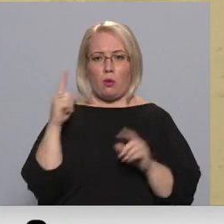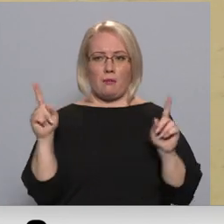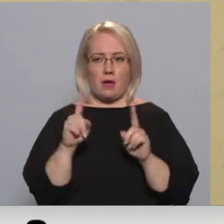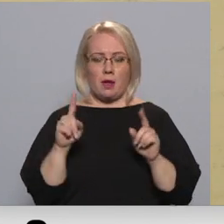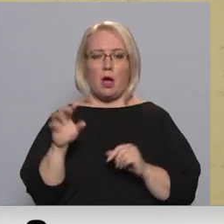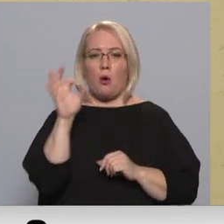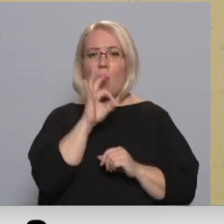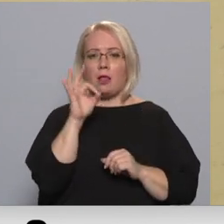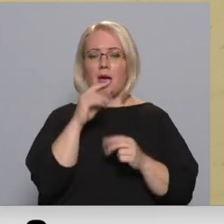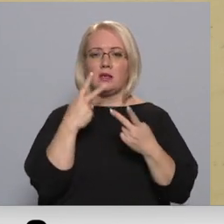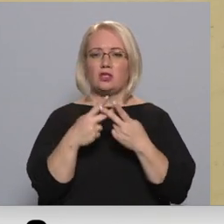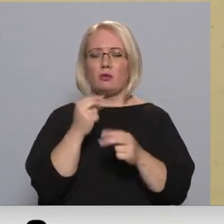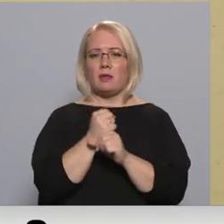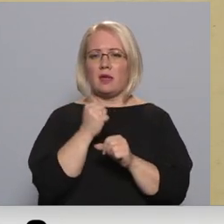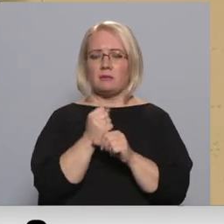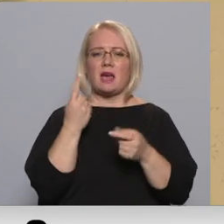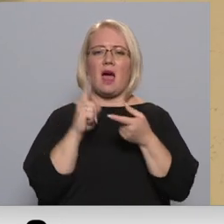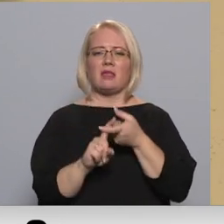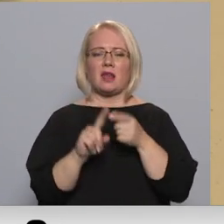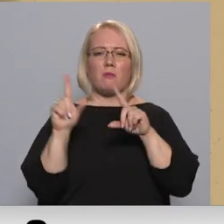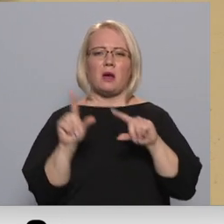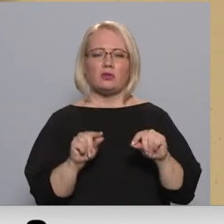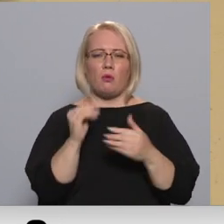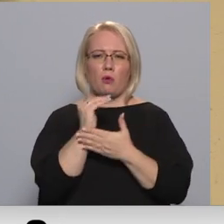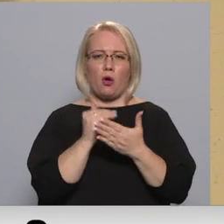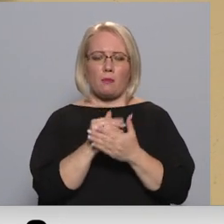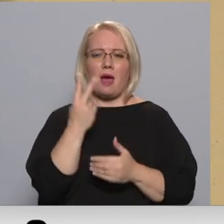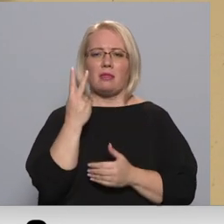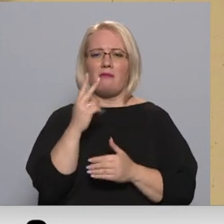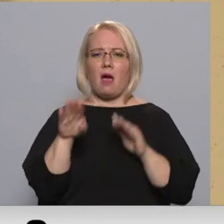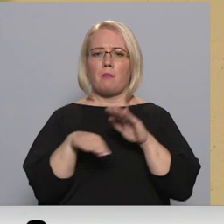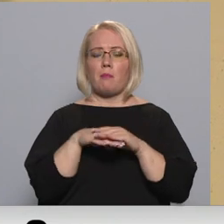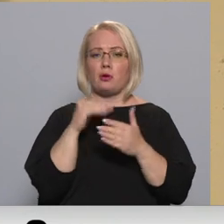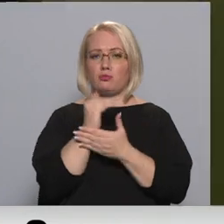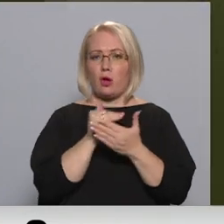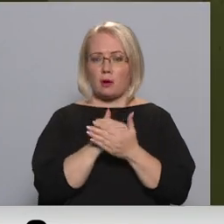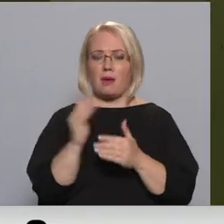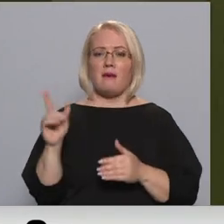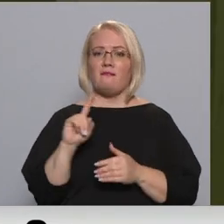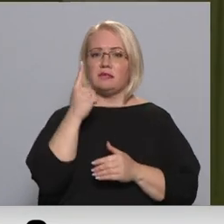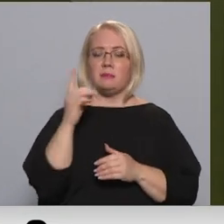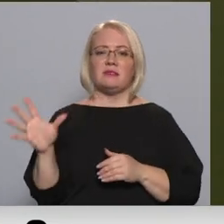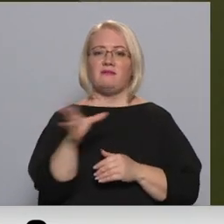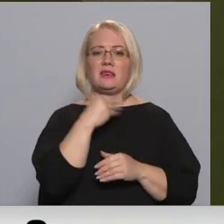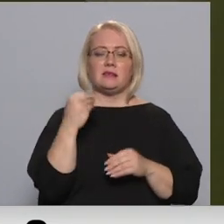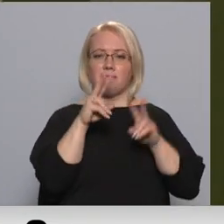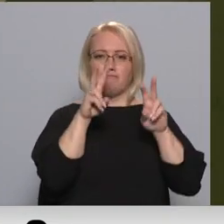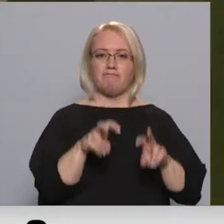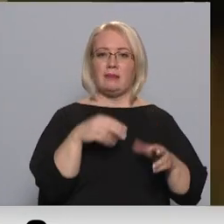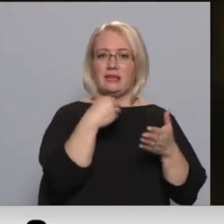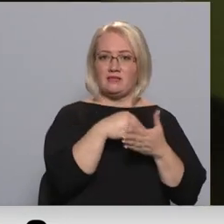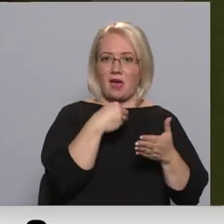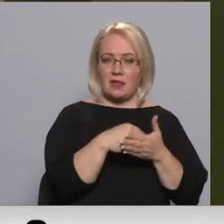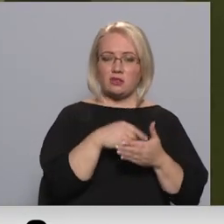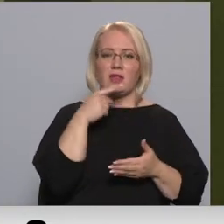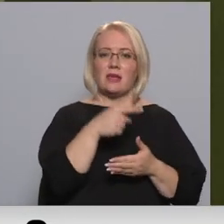Olēnas cietumā darbojas atkarība mazināšanas programma ar divām apakšprogrammām. Vispirms visiem jāiziet izvērtēšanas posms, kas